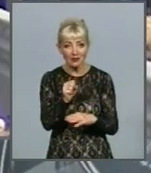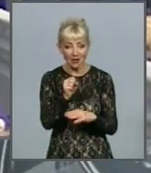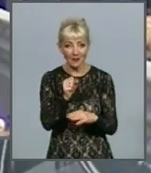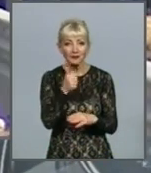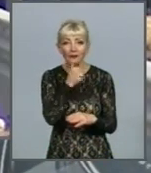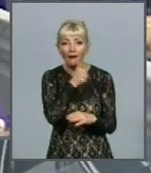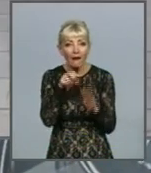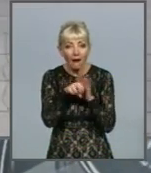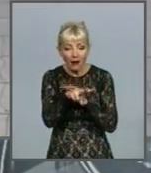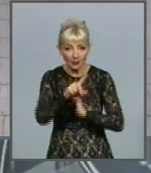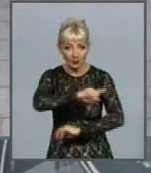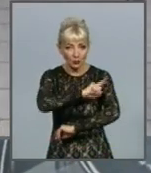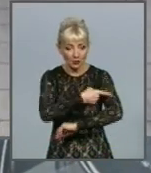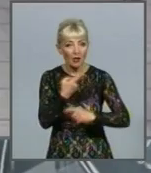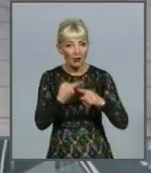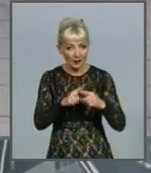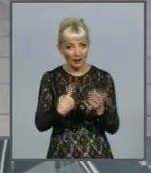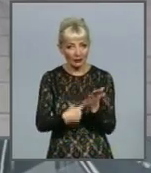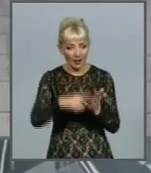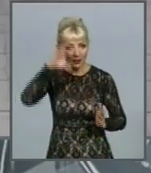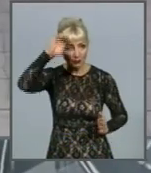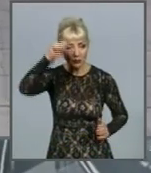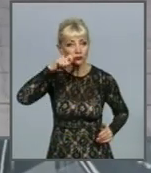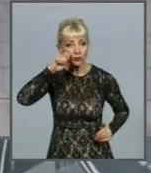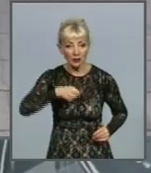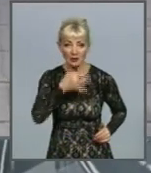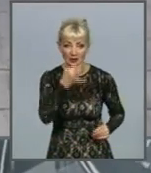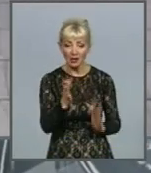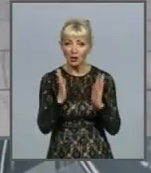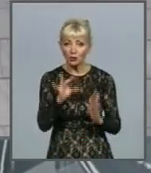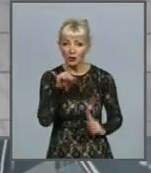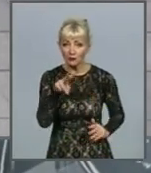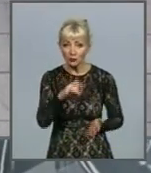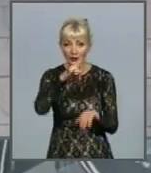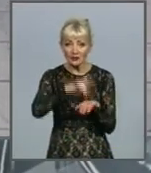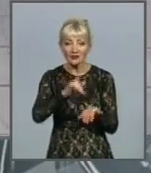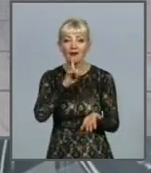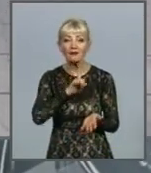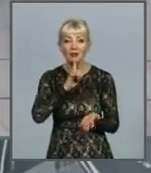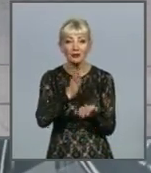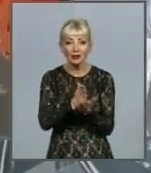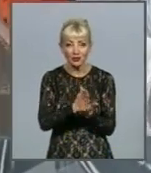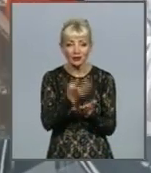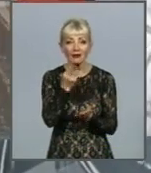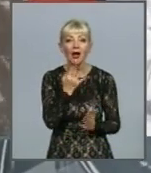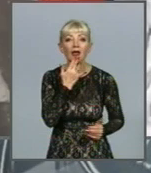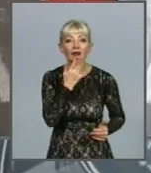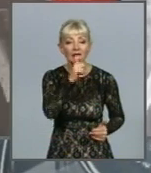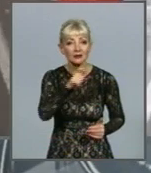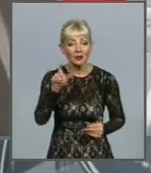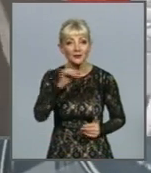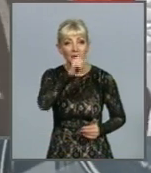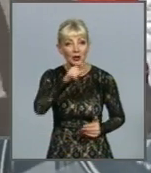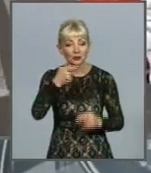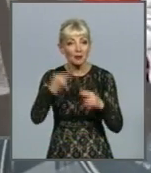посилено. Це підтверджують цифри. У посольстві України повідомили, лише у липні в центрах тимчасового перебування для іноземців та